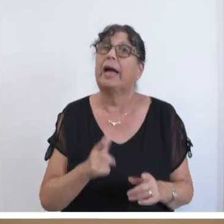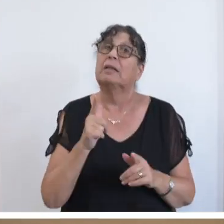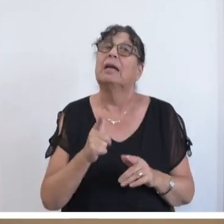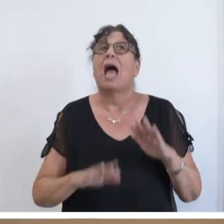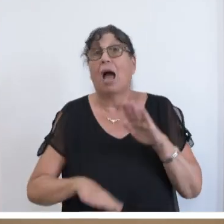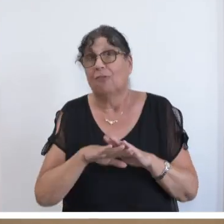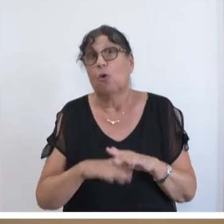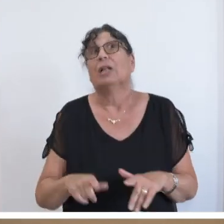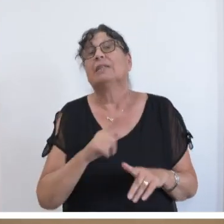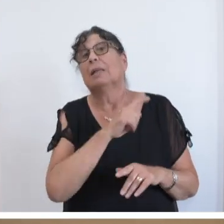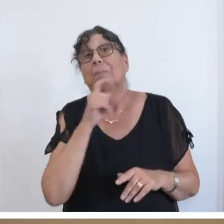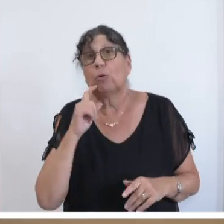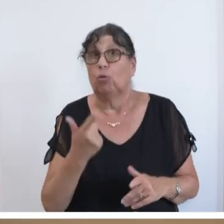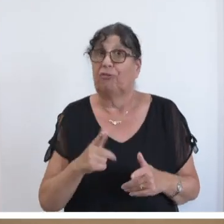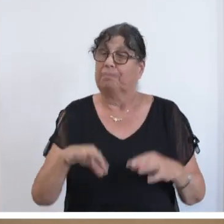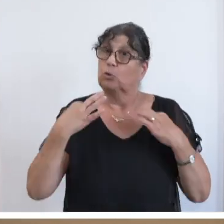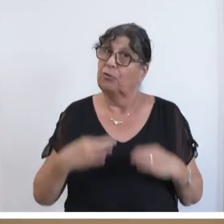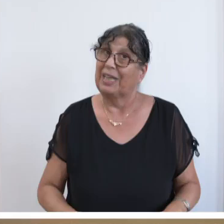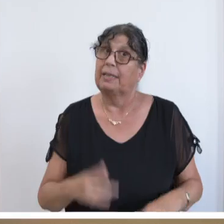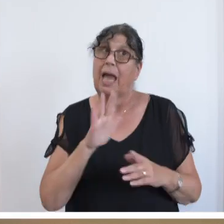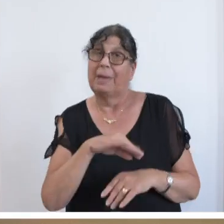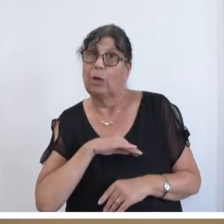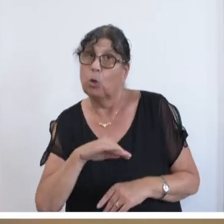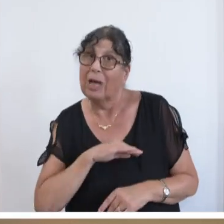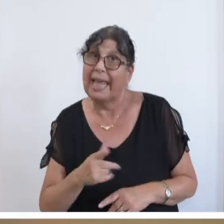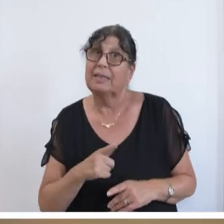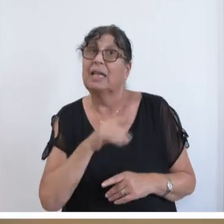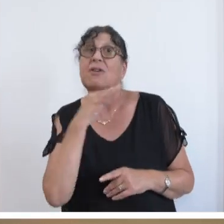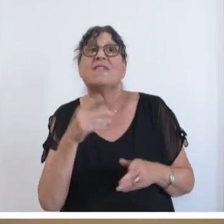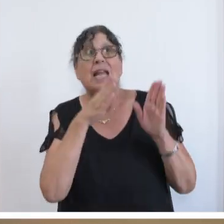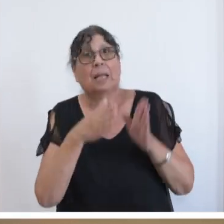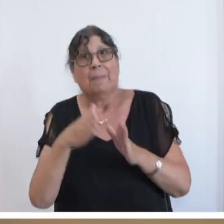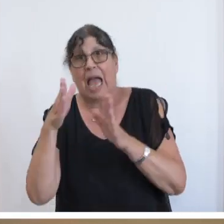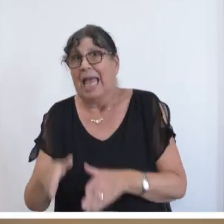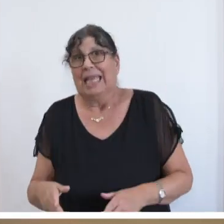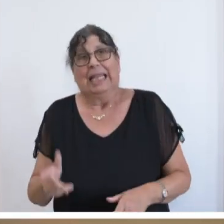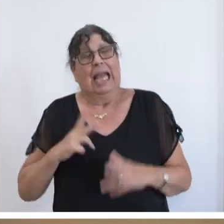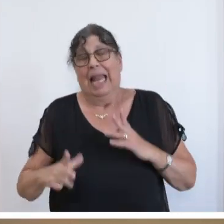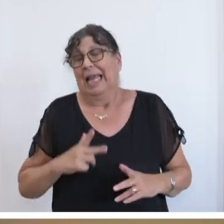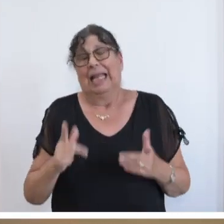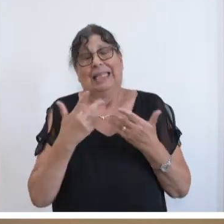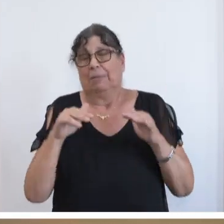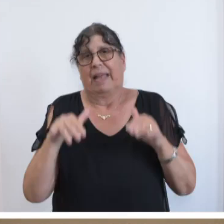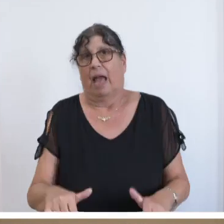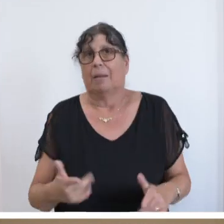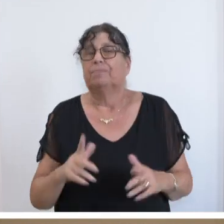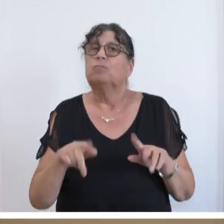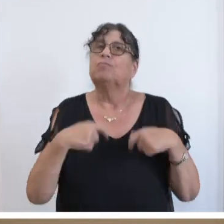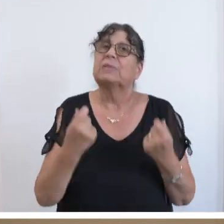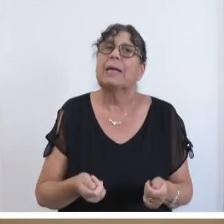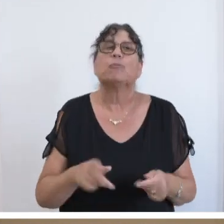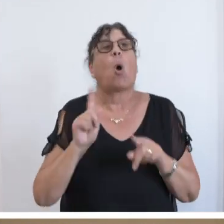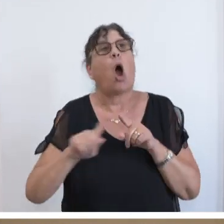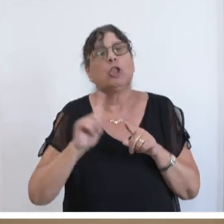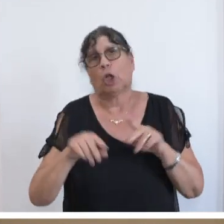erfüllenden Beruf. Und die Zufriedenheit ist bei den Kolleginnen und Kollegen in vielen Bereichen leider auf dem Tiefpunkt. Es gibt natürlich noch weitere